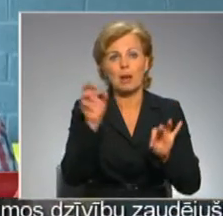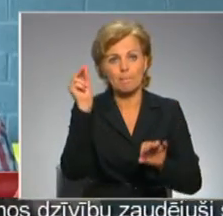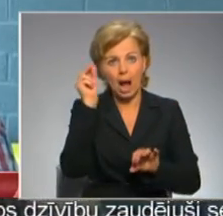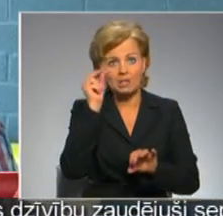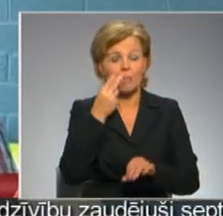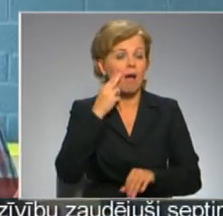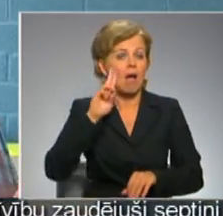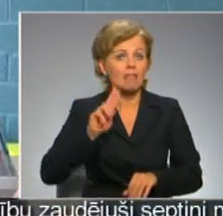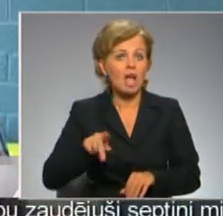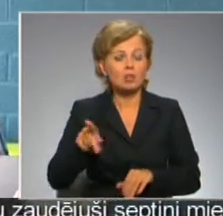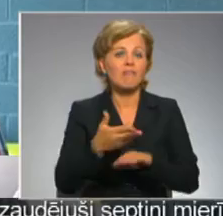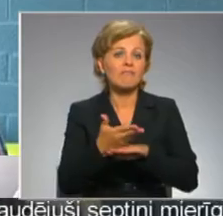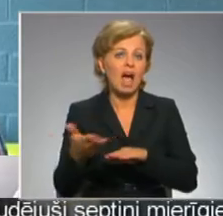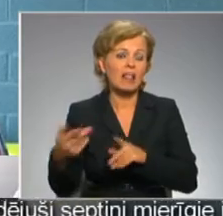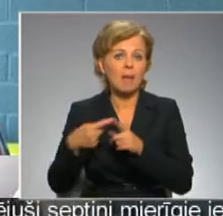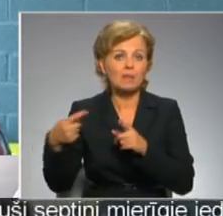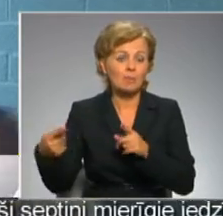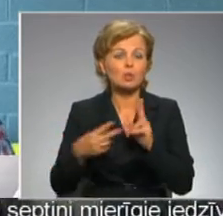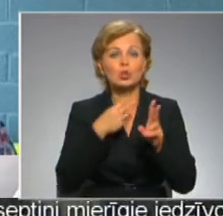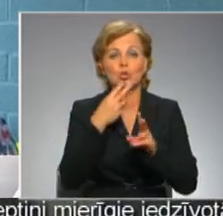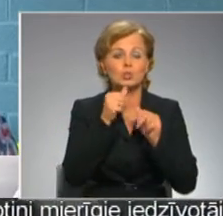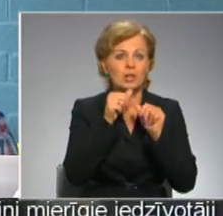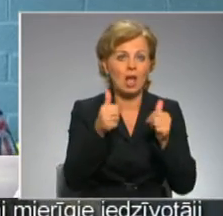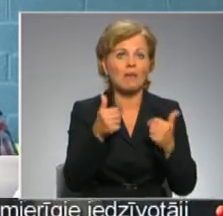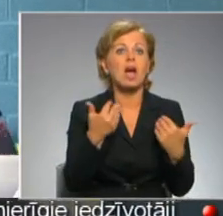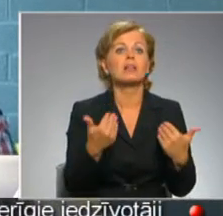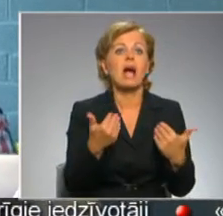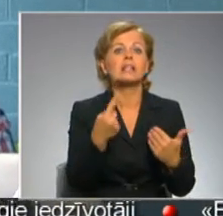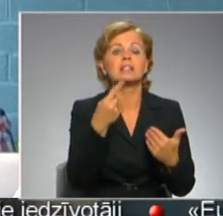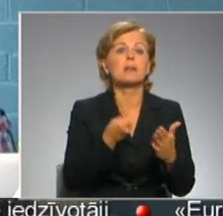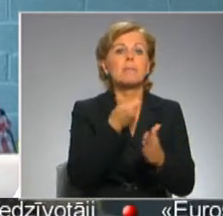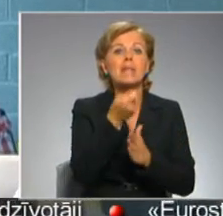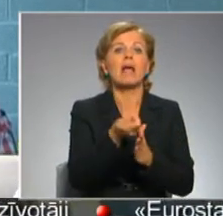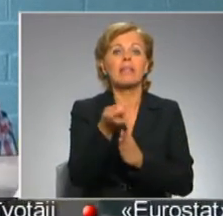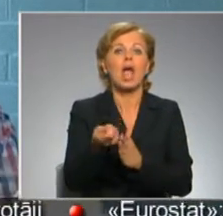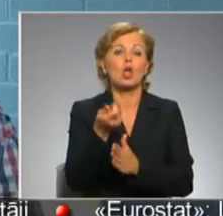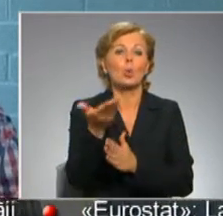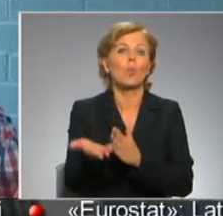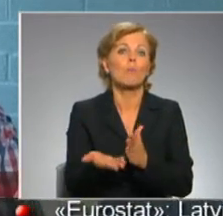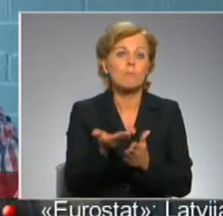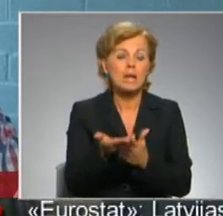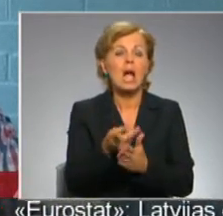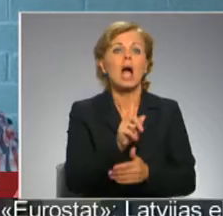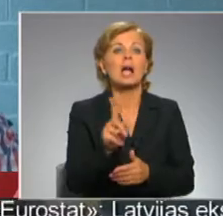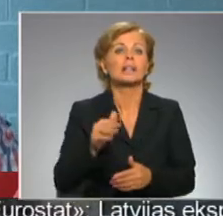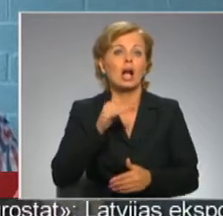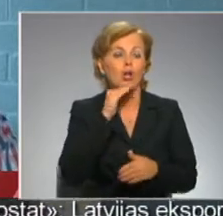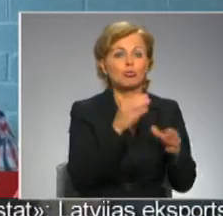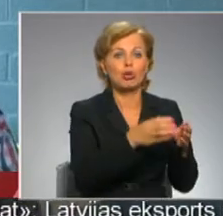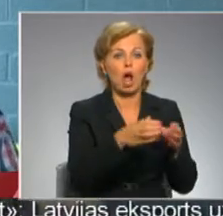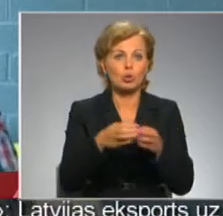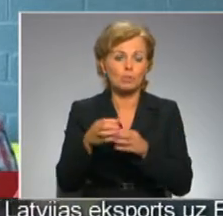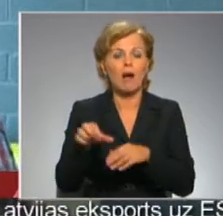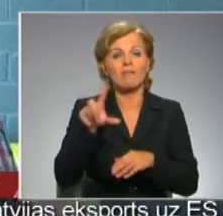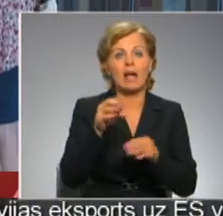Neskatoties uz vēlējiem termiņiem, sūdzieties nevaram. Cik tad šobrīd ir tie pieteikumi? Katrāk lašu grupā ir vairāk